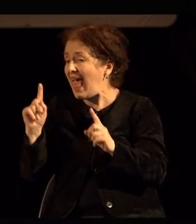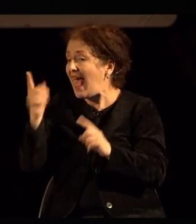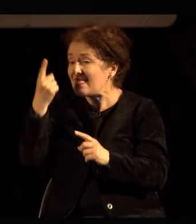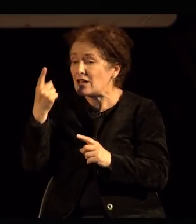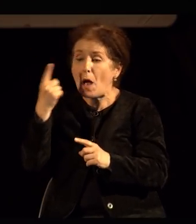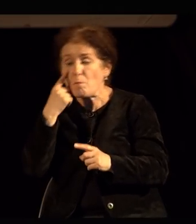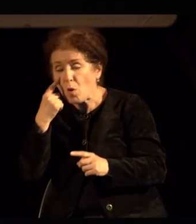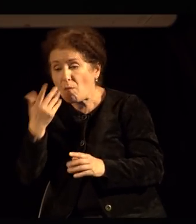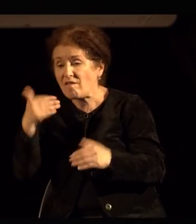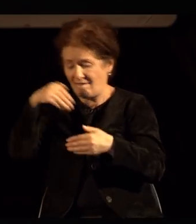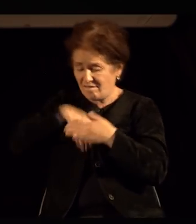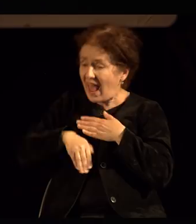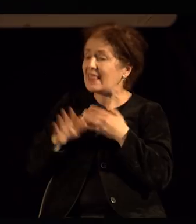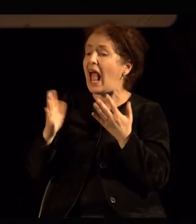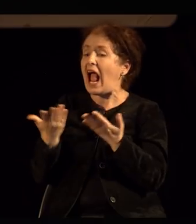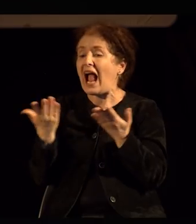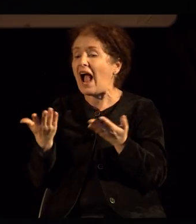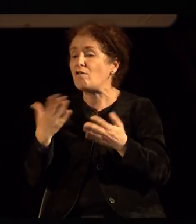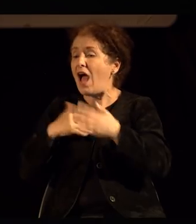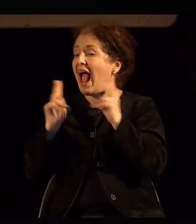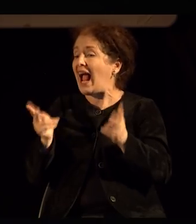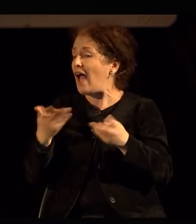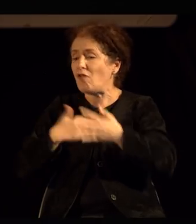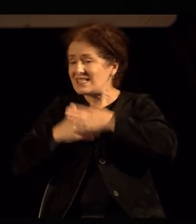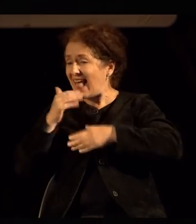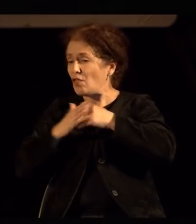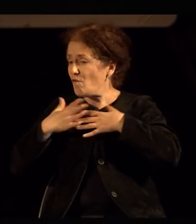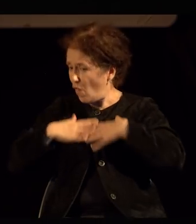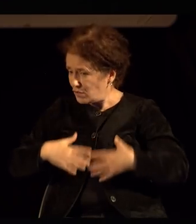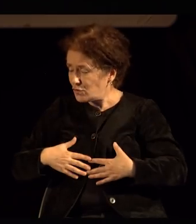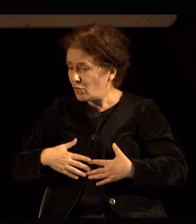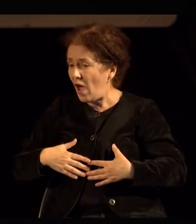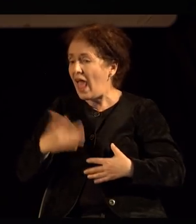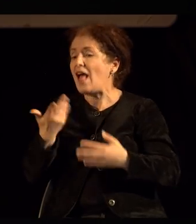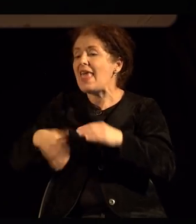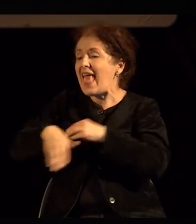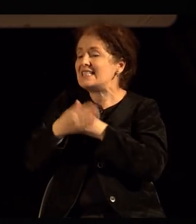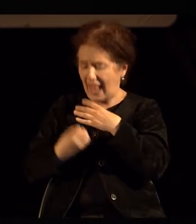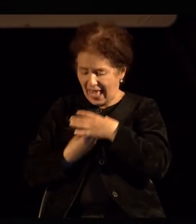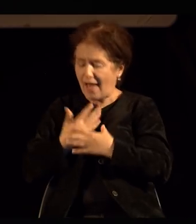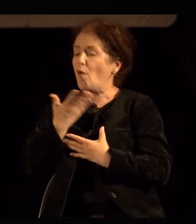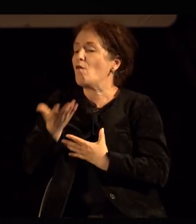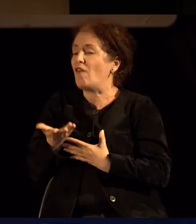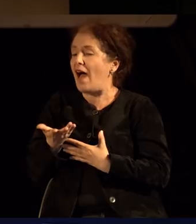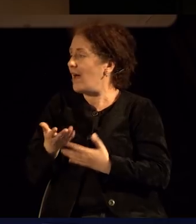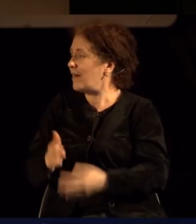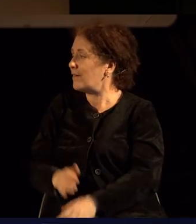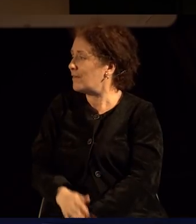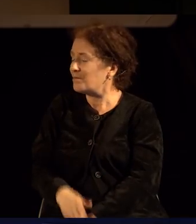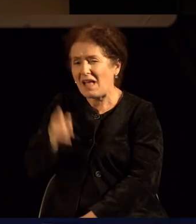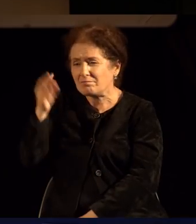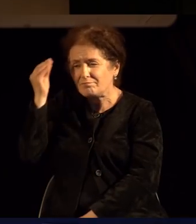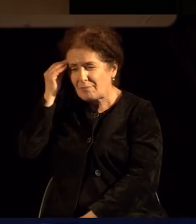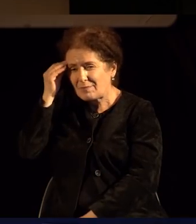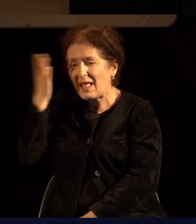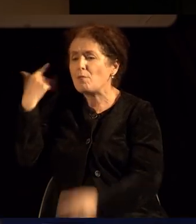осознаеме во себе си, да му дозволиме да излезе од нас во она, ако се